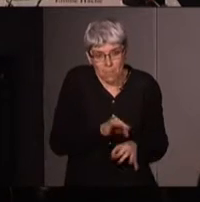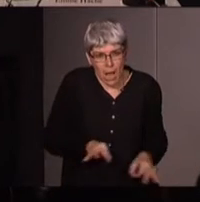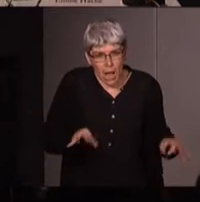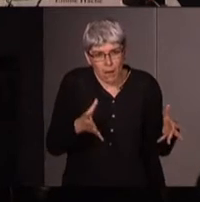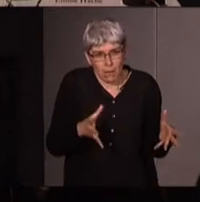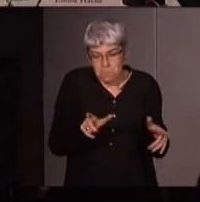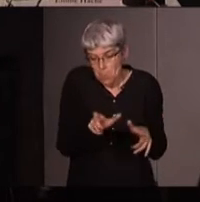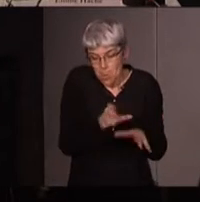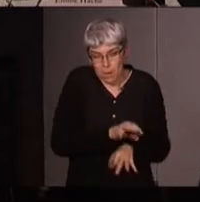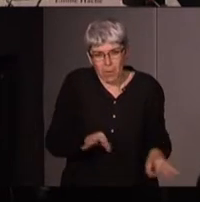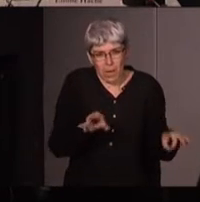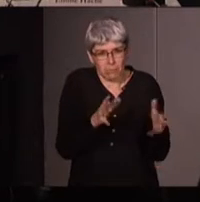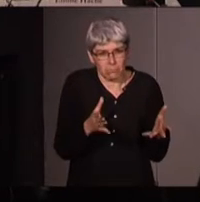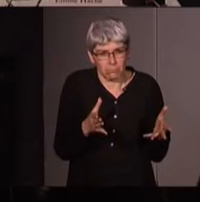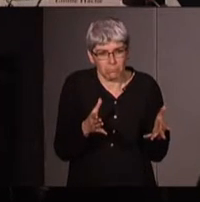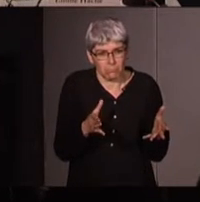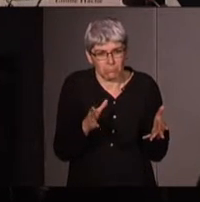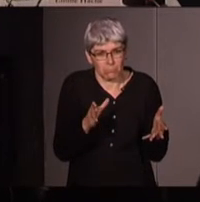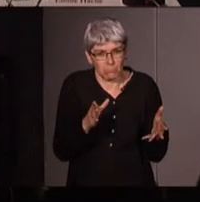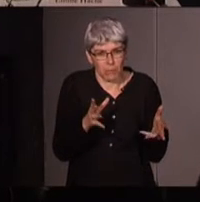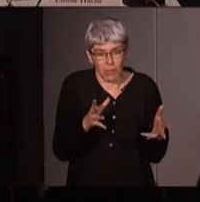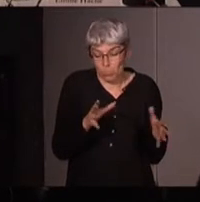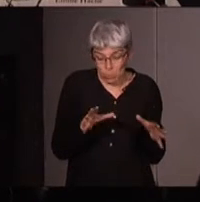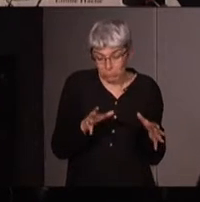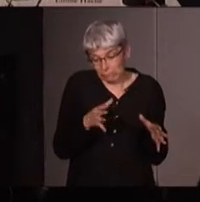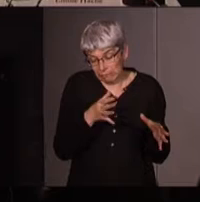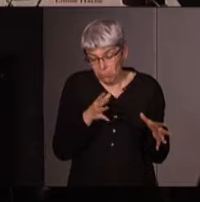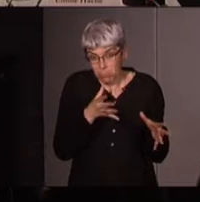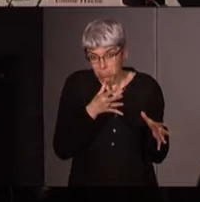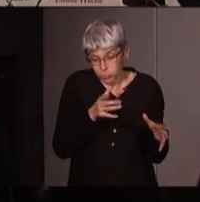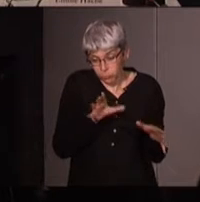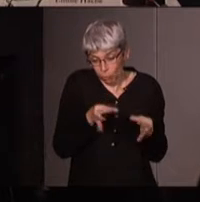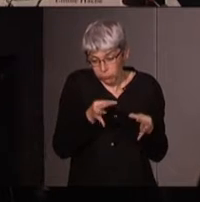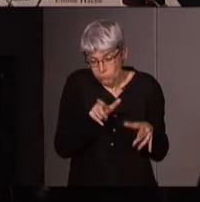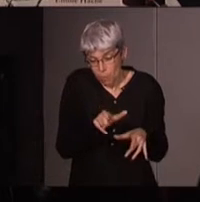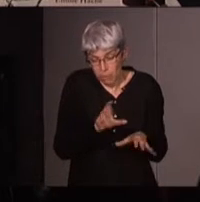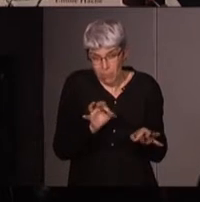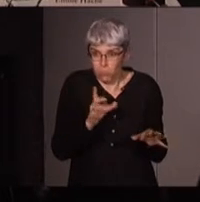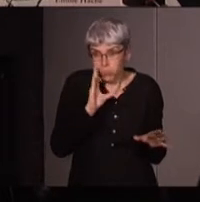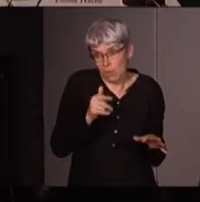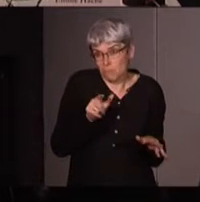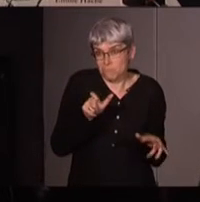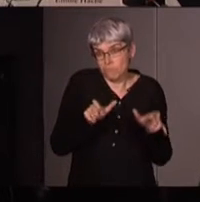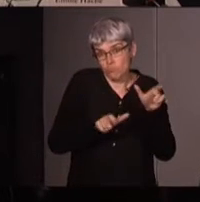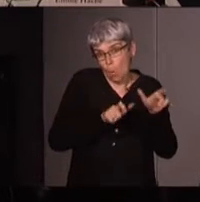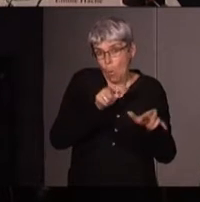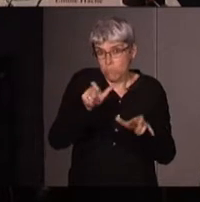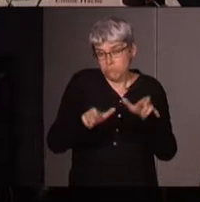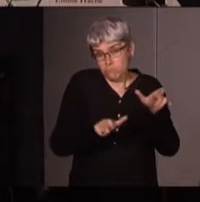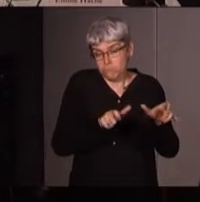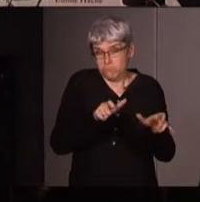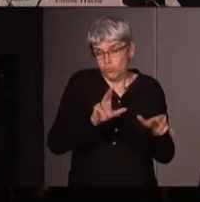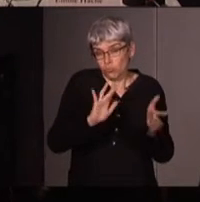j'avais pas de mots pour pour dire ce que j'avais trouvé donc j'ai utilisé des mots que tout le monde comprend mais